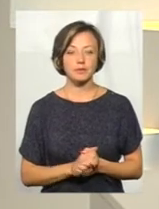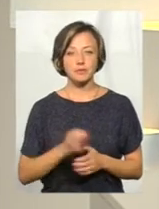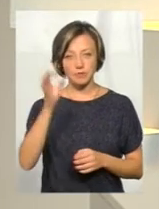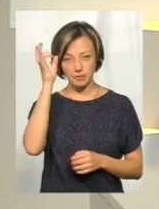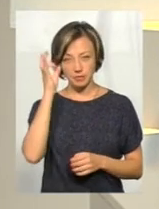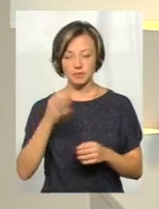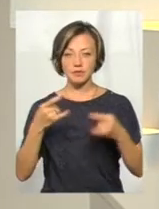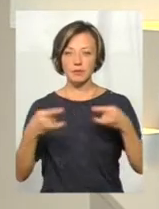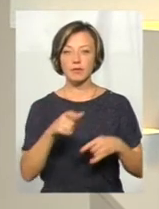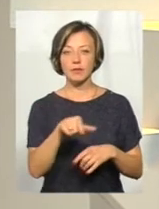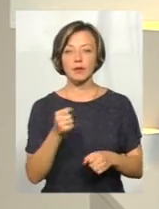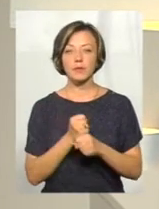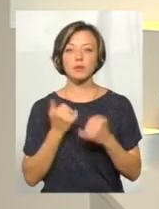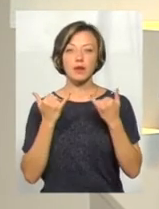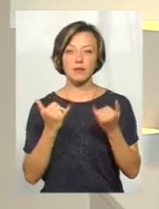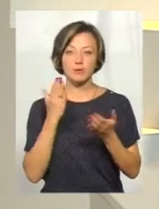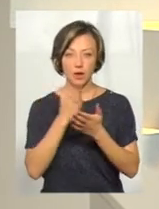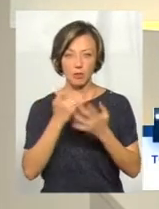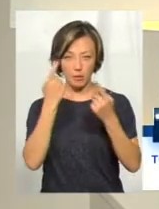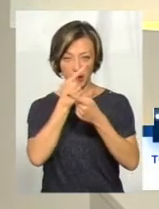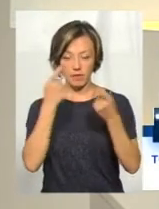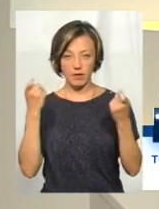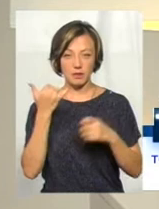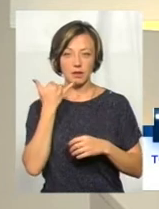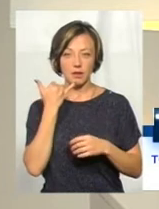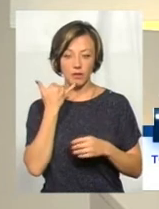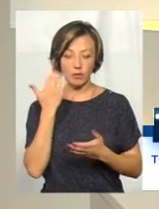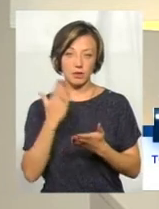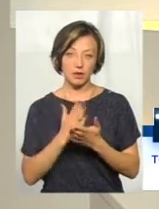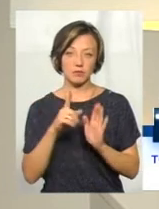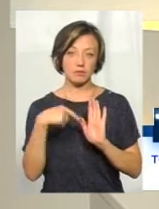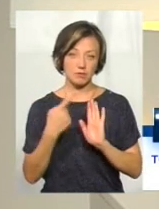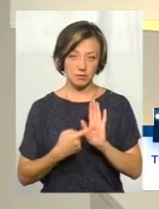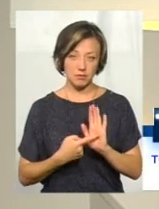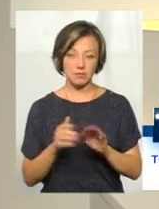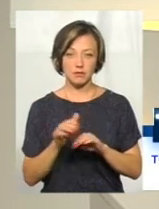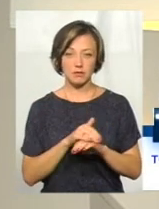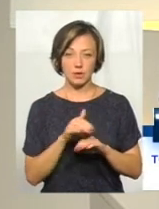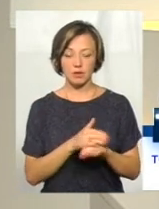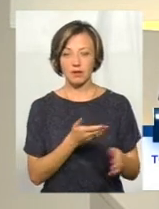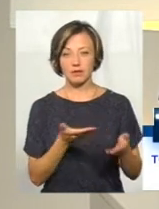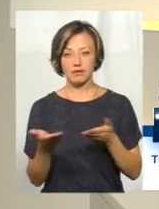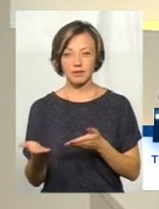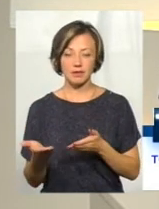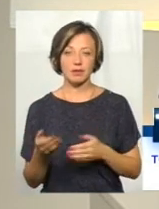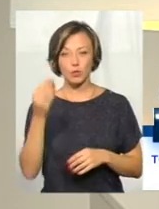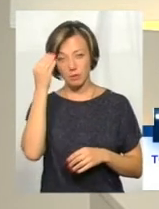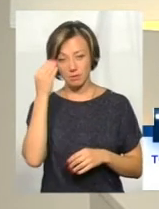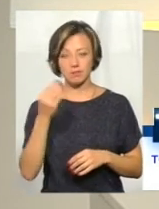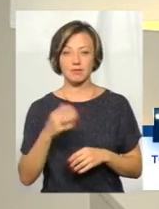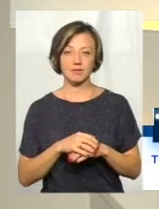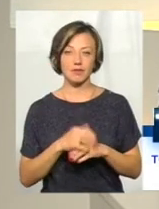нагадати нашим телеглядачам, що працюємо для вас у прямому ефірі, тому якщо у вас є питання, думки, емоції, телефонуйте,